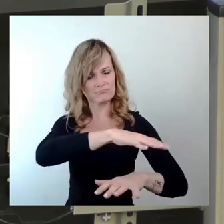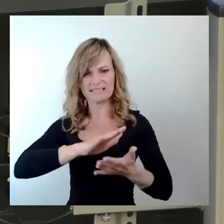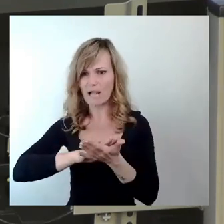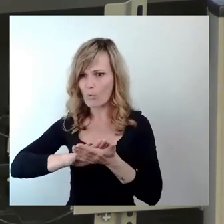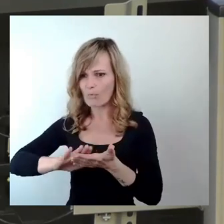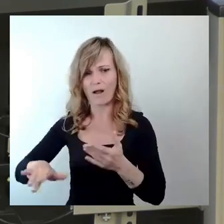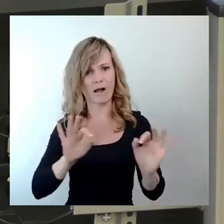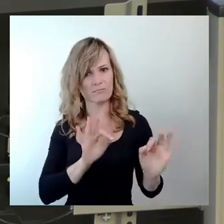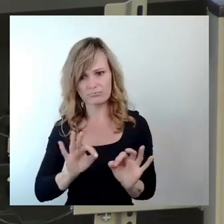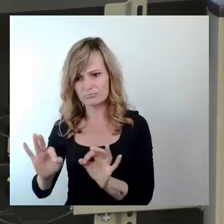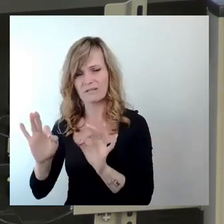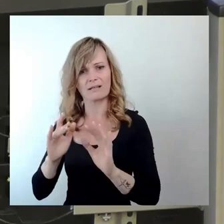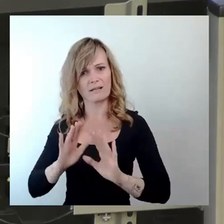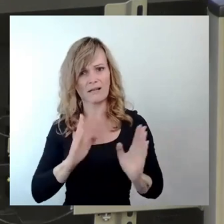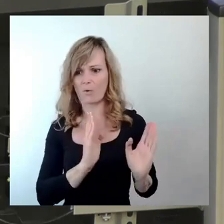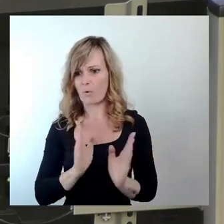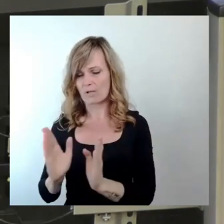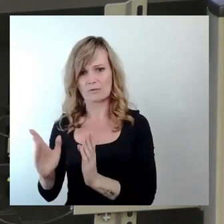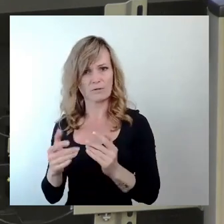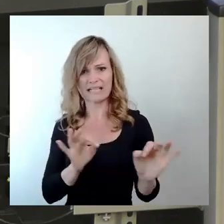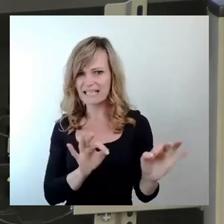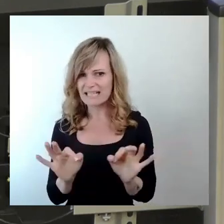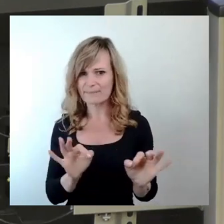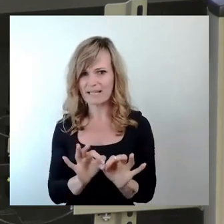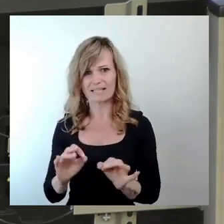für Ordnung und Sauberkeit sorgen, in regelmäßigen Abständen.